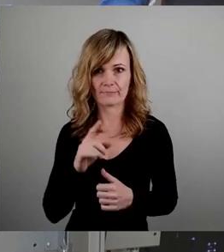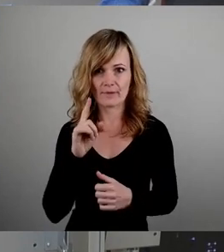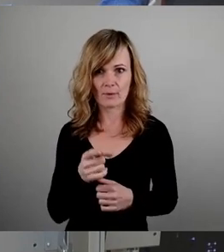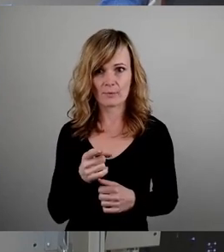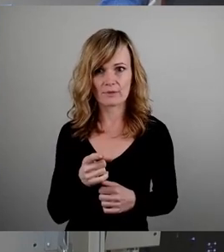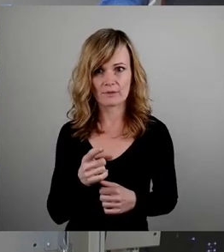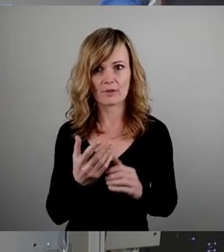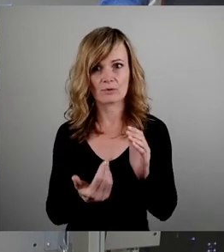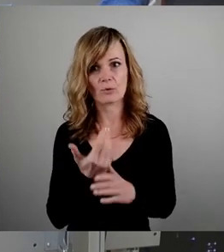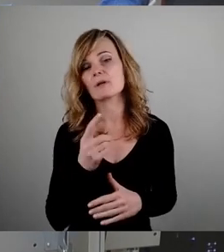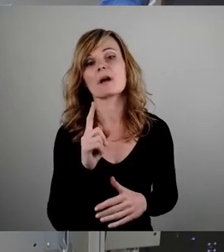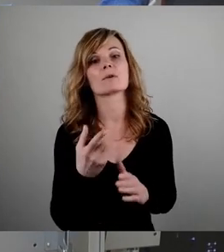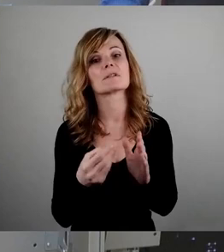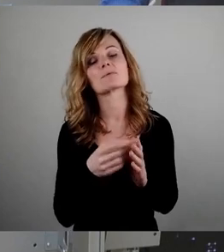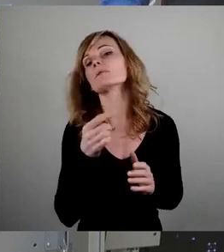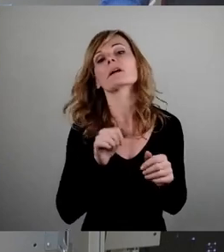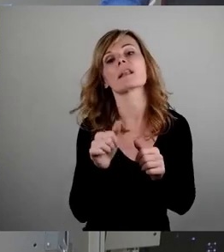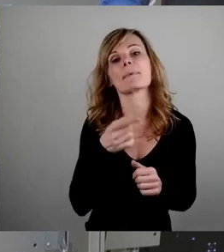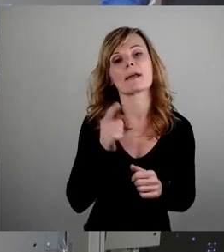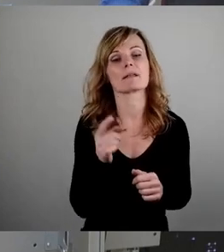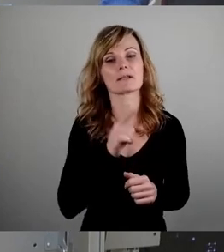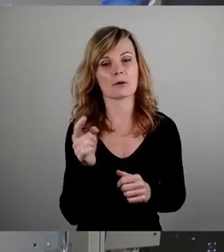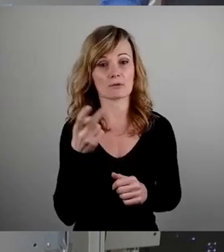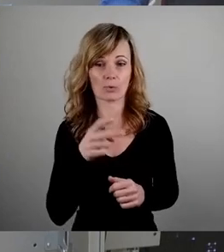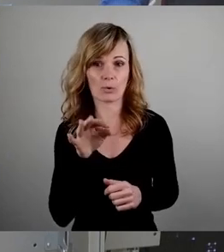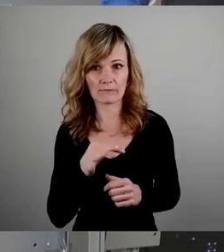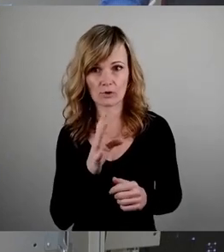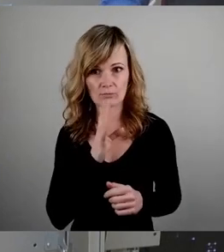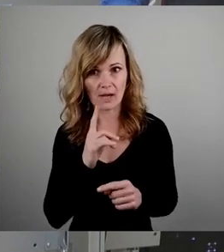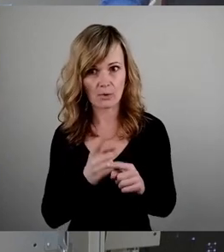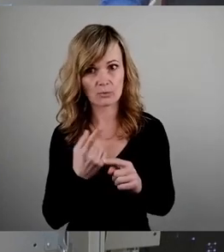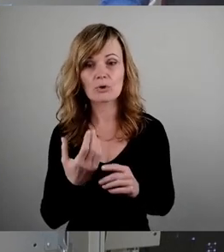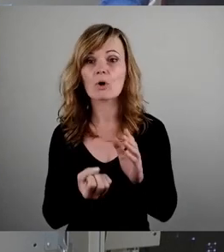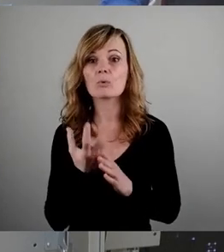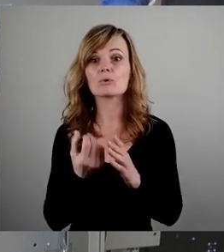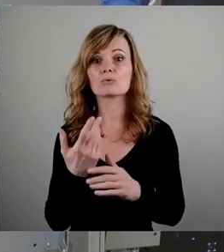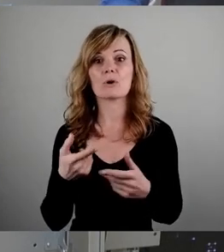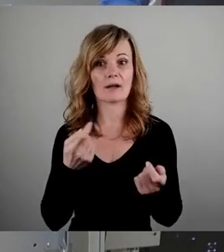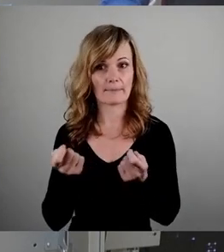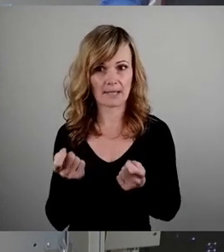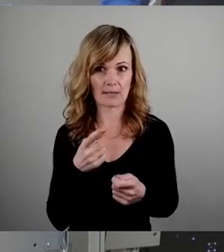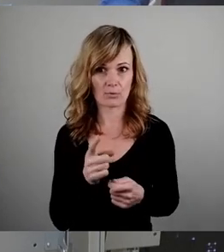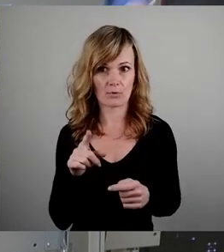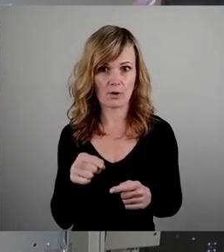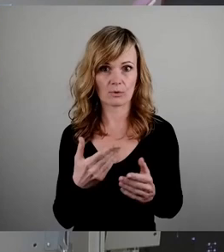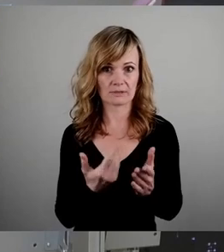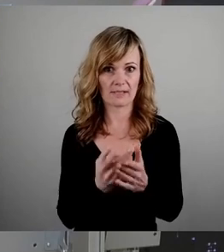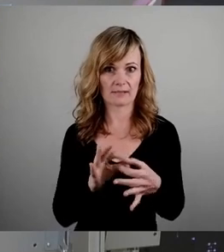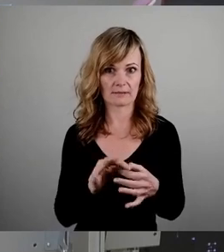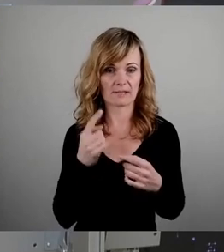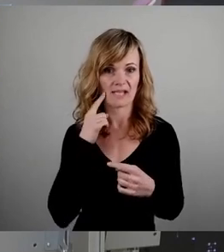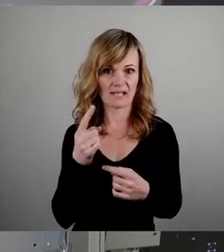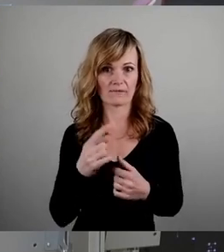dazugekommen sind knapp 100.000 Euro für die Sprach- und Kulturmittlung. Das halten wir auch alles für sehr sinnvoll.